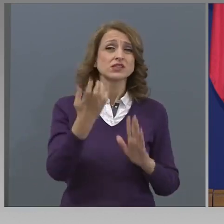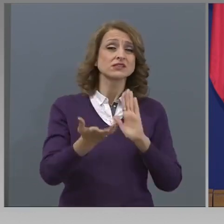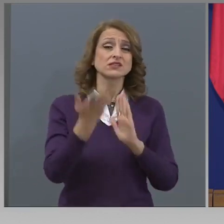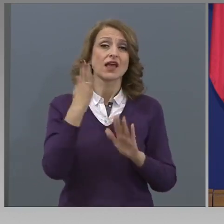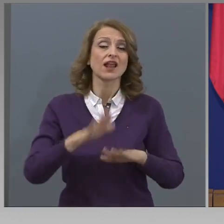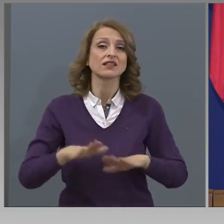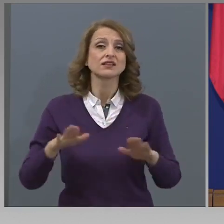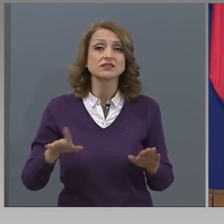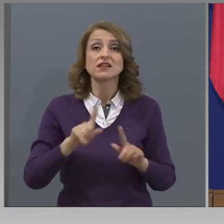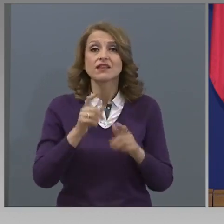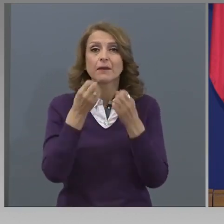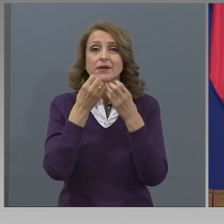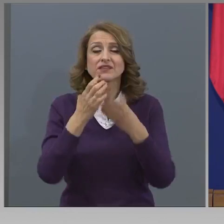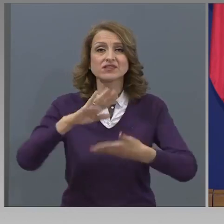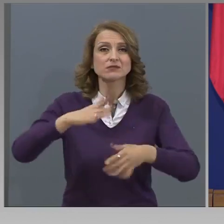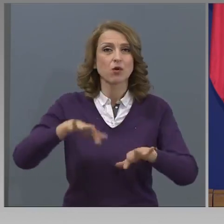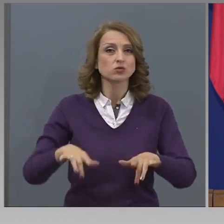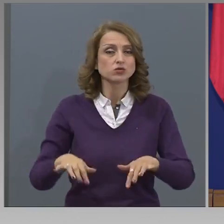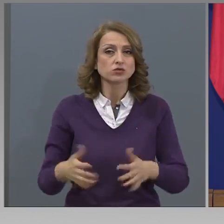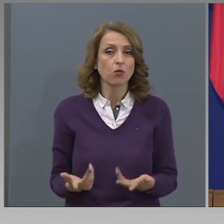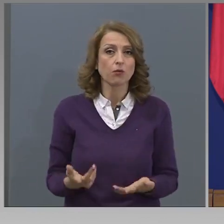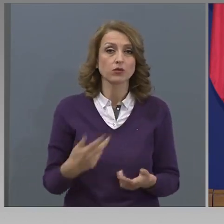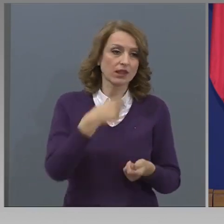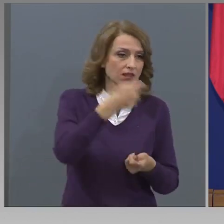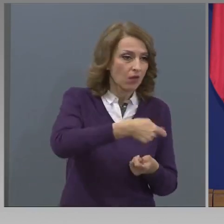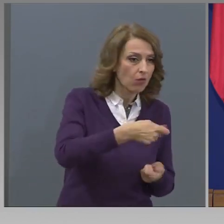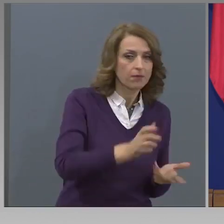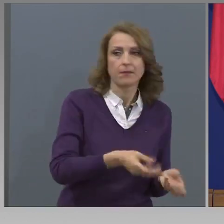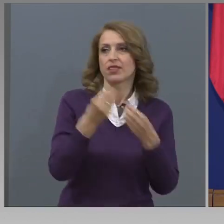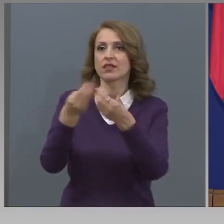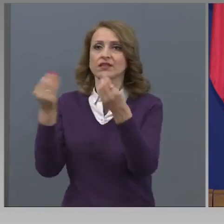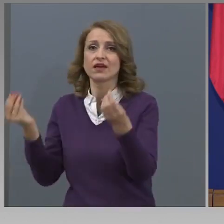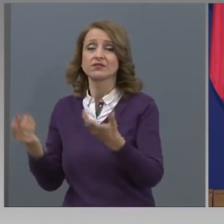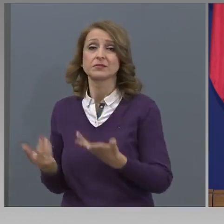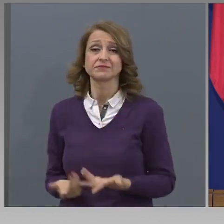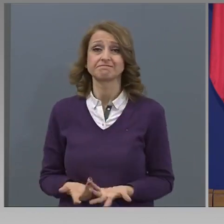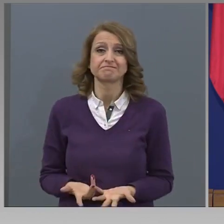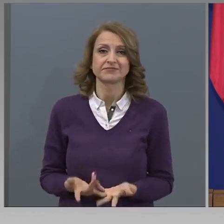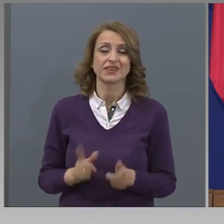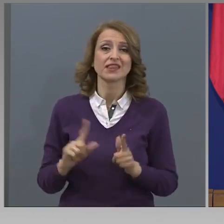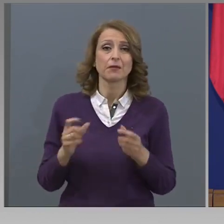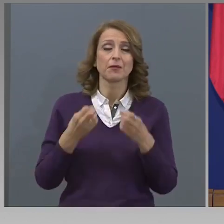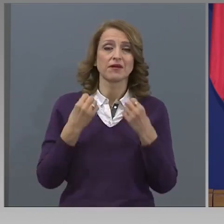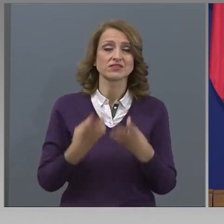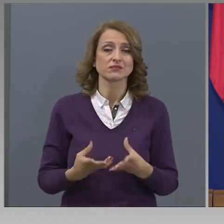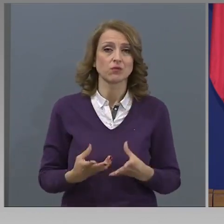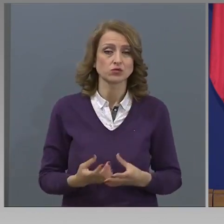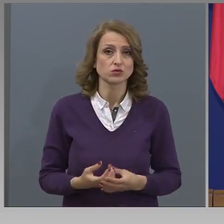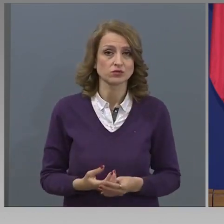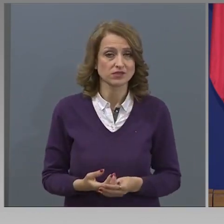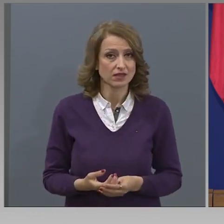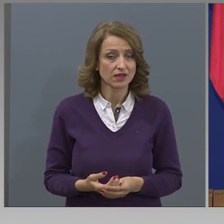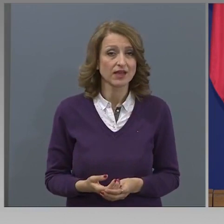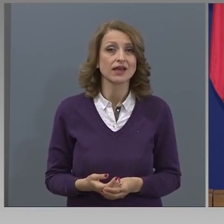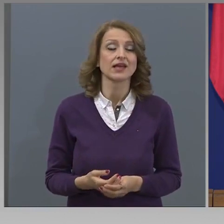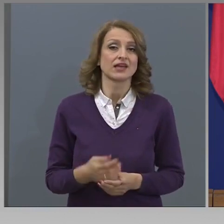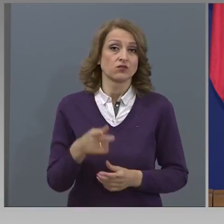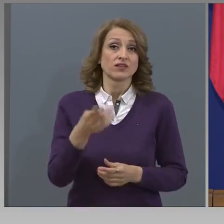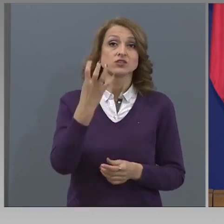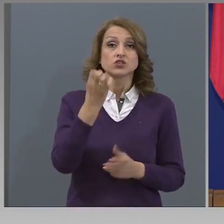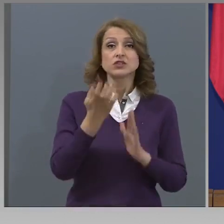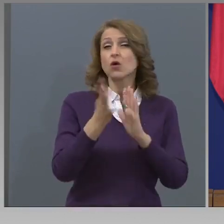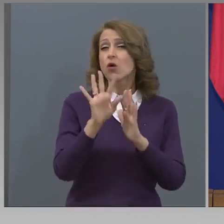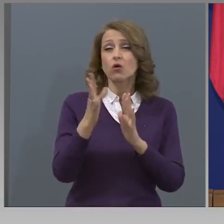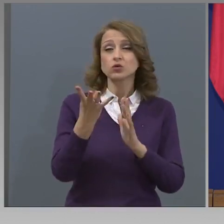възможност. Няма и наличния, ако искате по складовете. Нямаме и дори нормативната